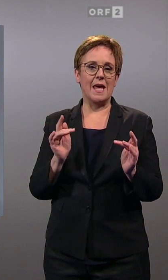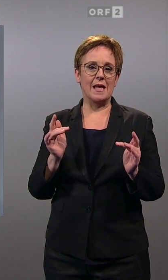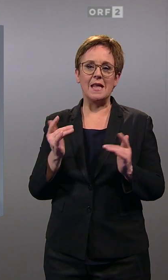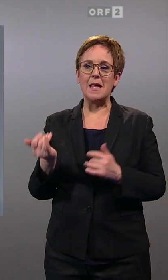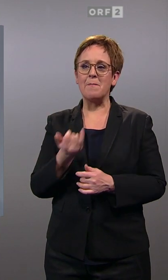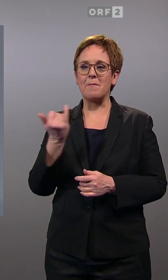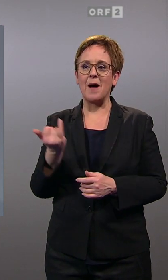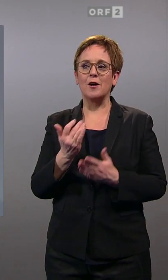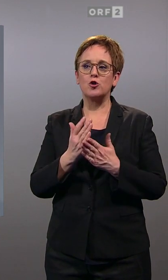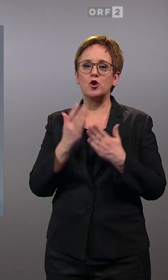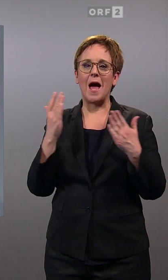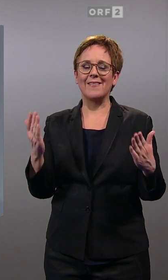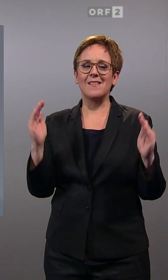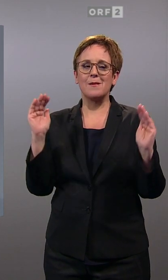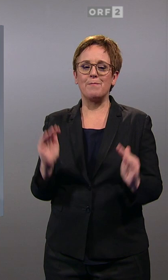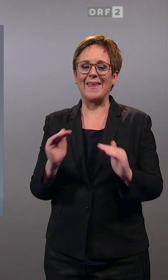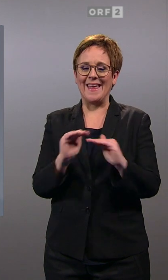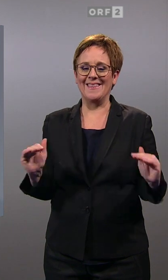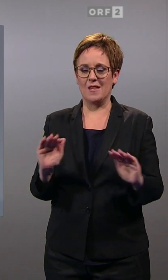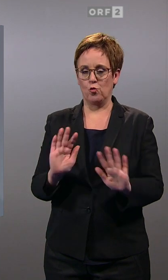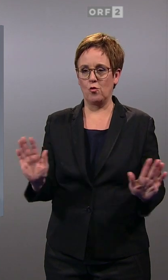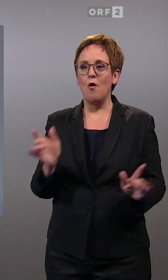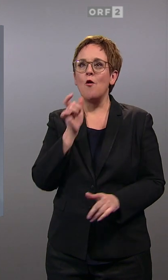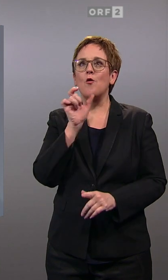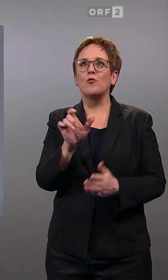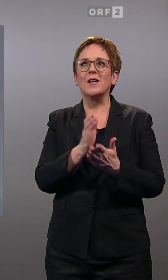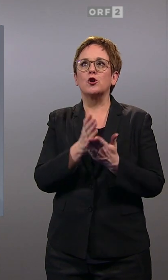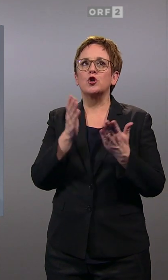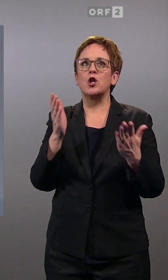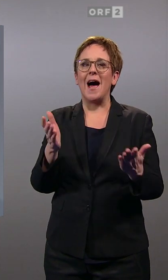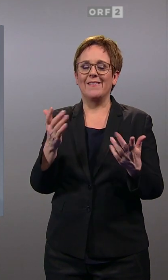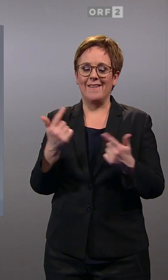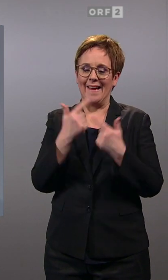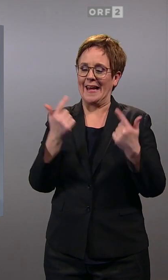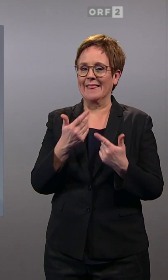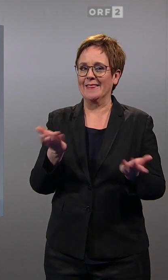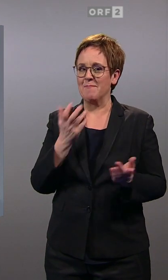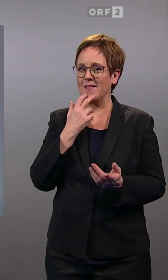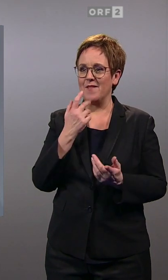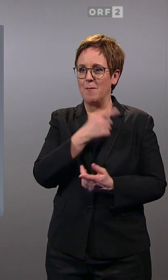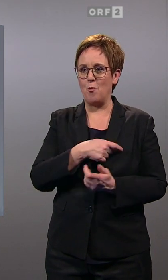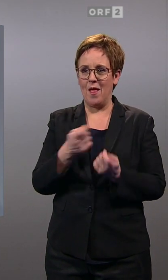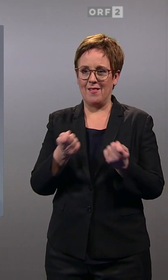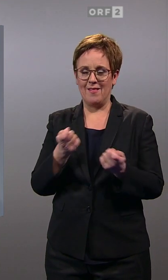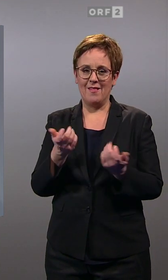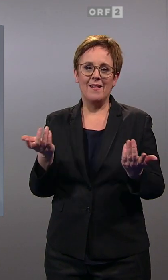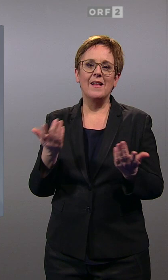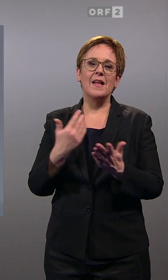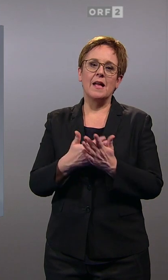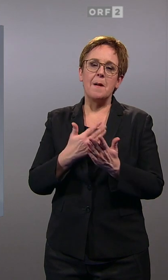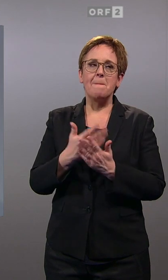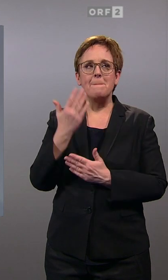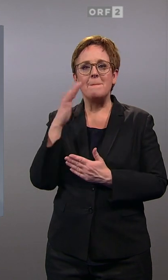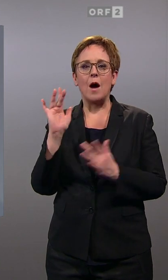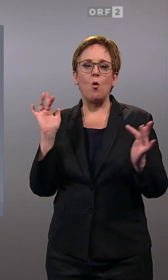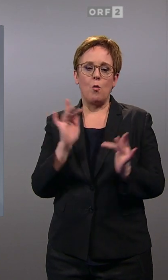es geht immer um Schadensbegrenzung. Und das Wort Schaden mitzukommunizieren, das will keine politische Partei. Es dürfte aber eher